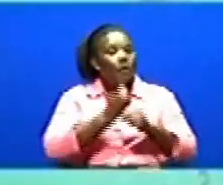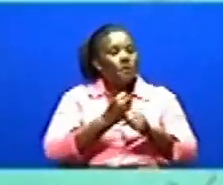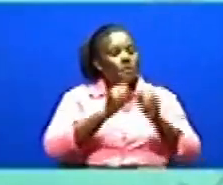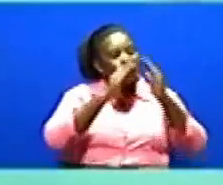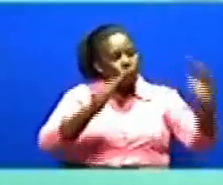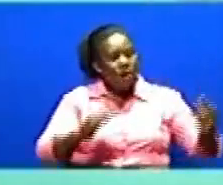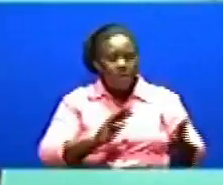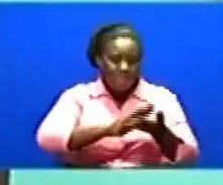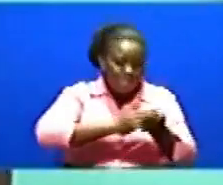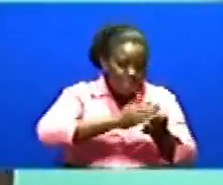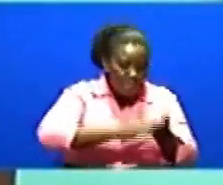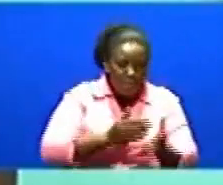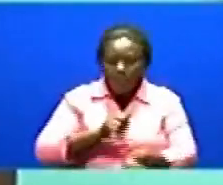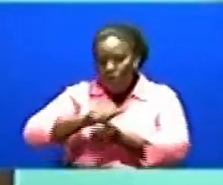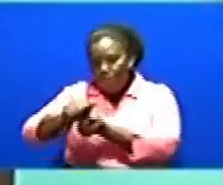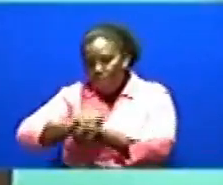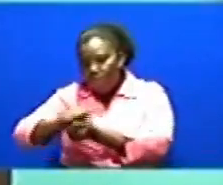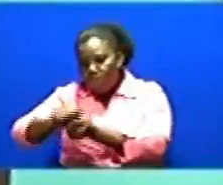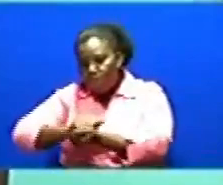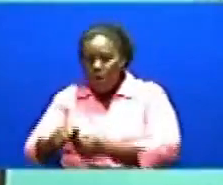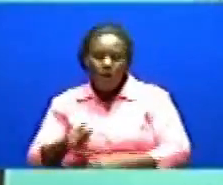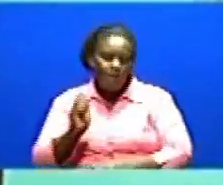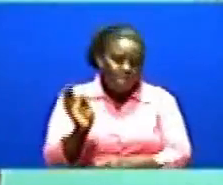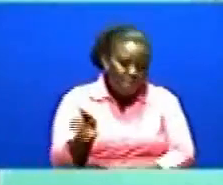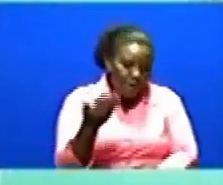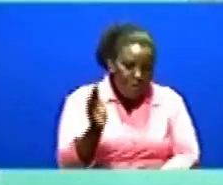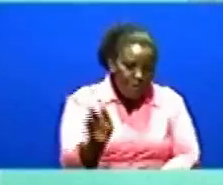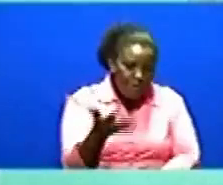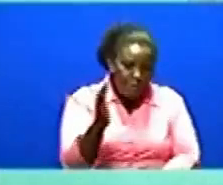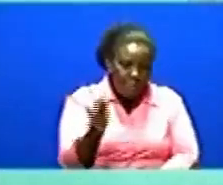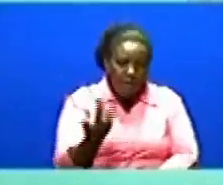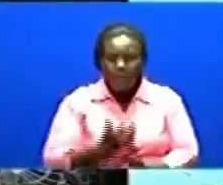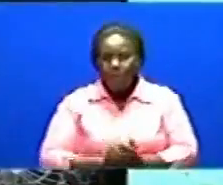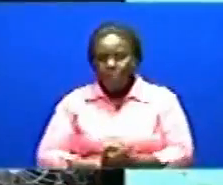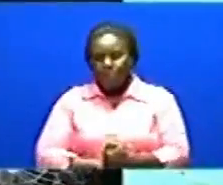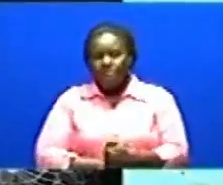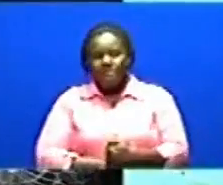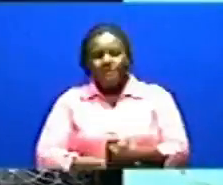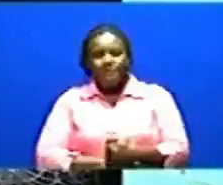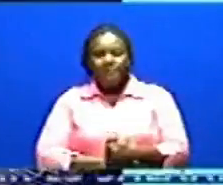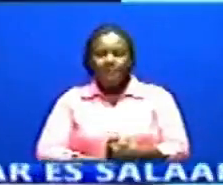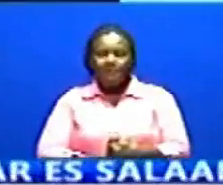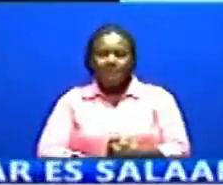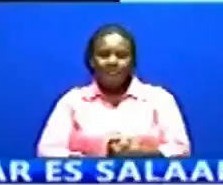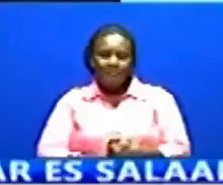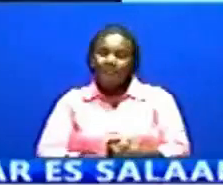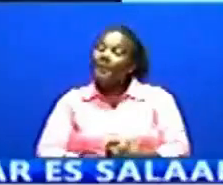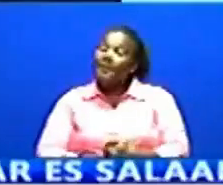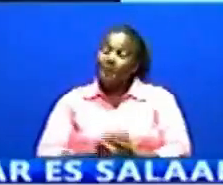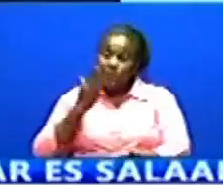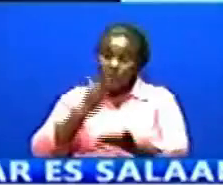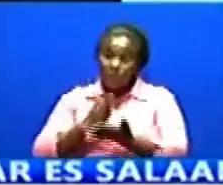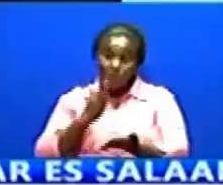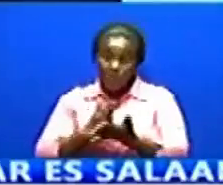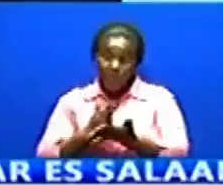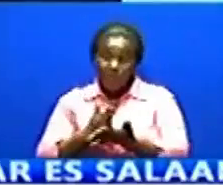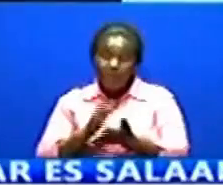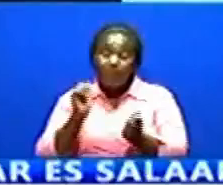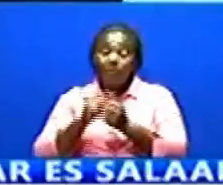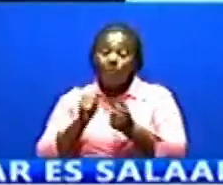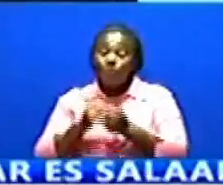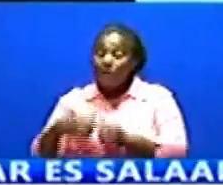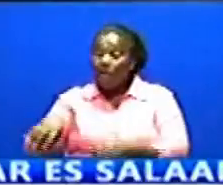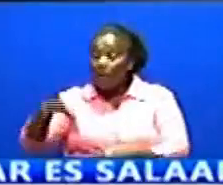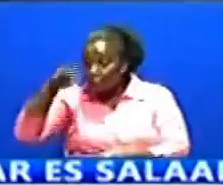nimbani Kufuwa Kufagia Kufagia wancha Hakika Hapa suala la